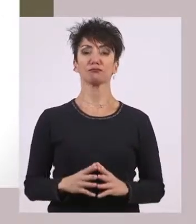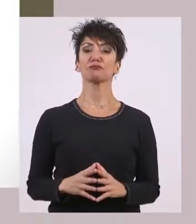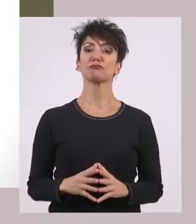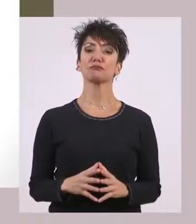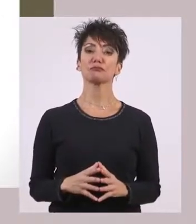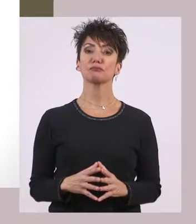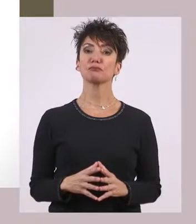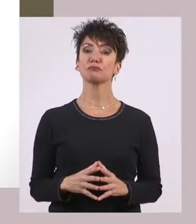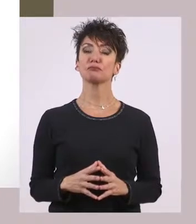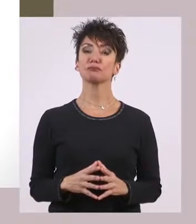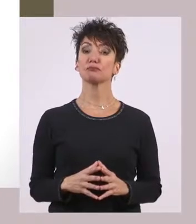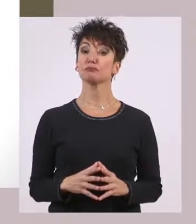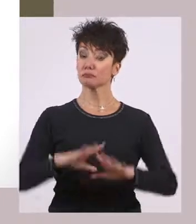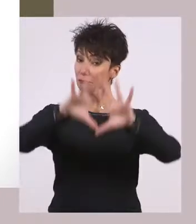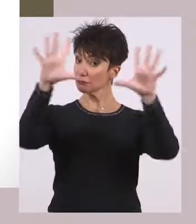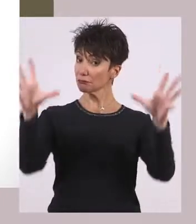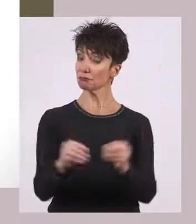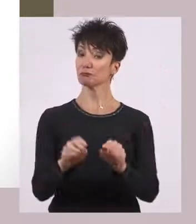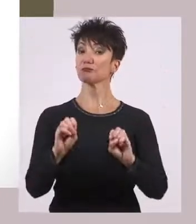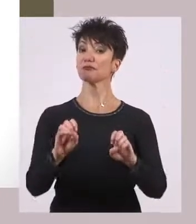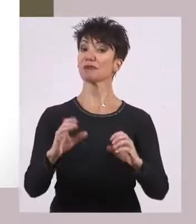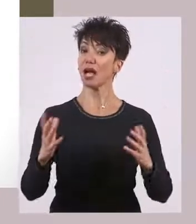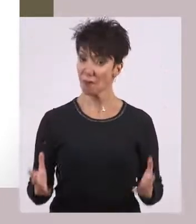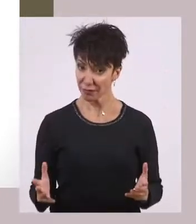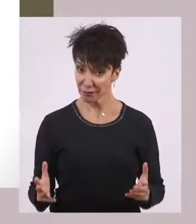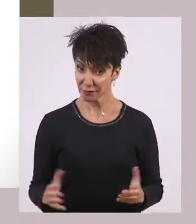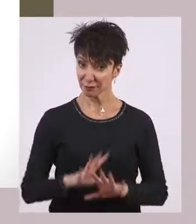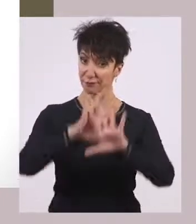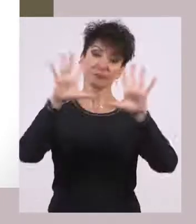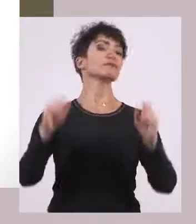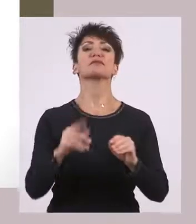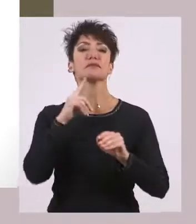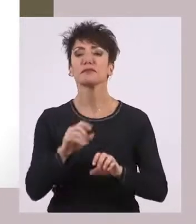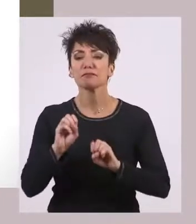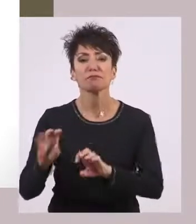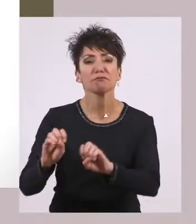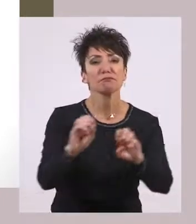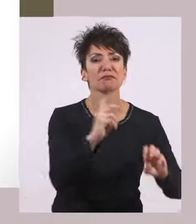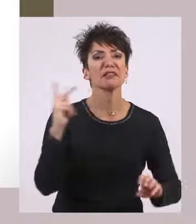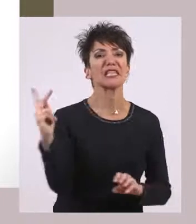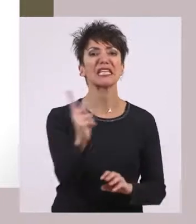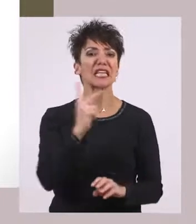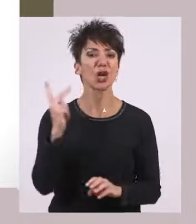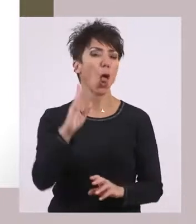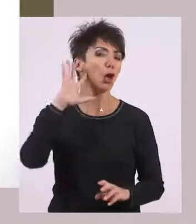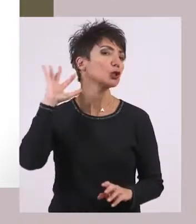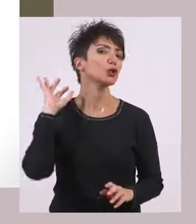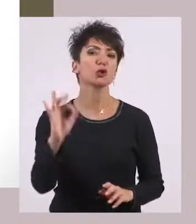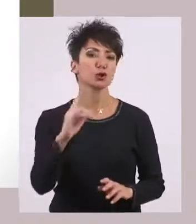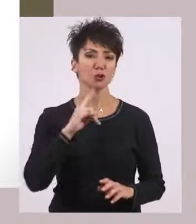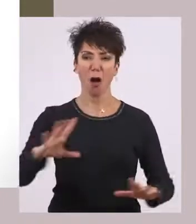Όλη αυτή η εκπαίδευση και όλη αυτή η διαμόρφωση της κοινωνίας είχε σκοπό την πολεμική ετοιμότητα.